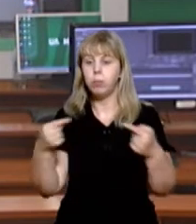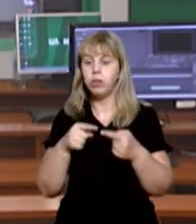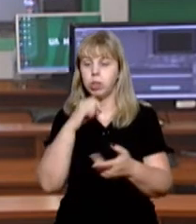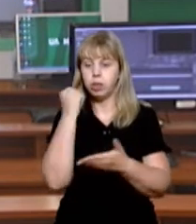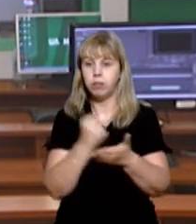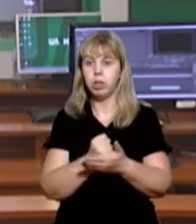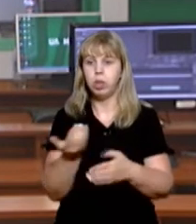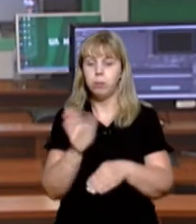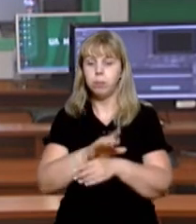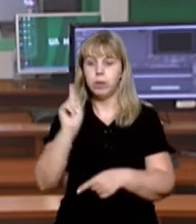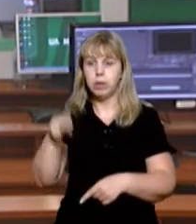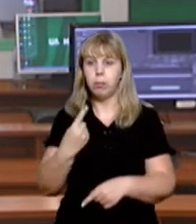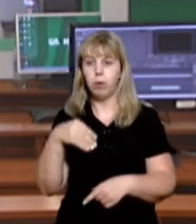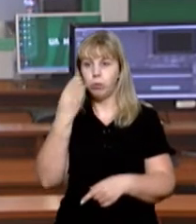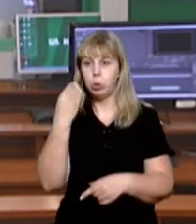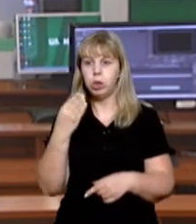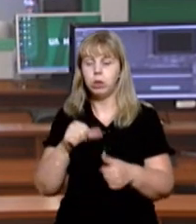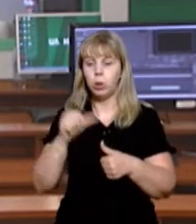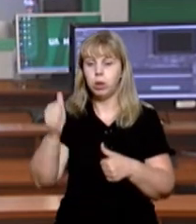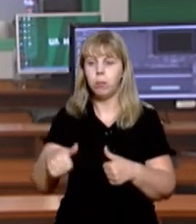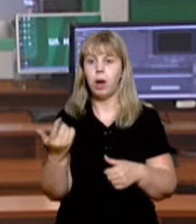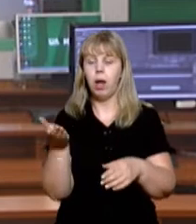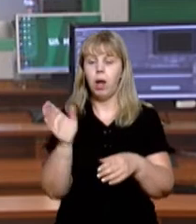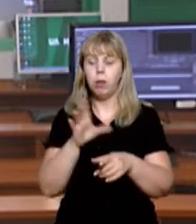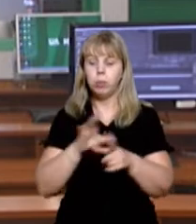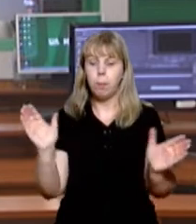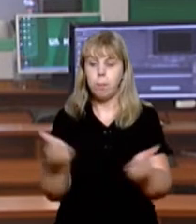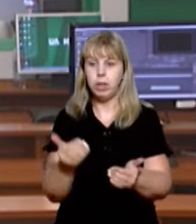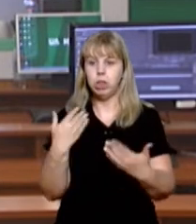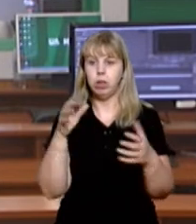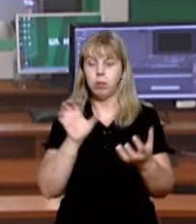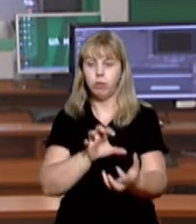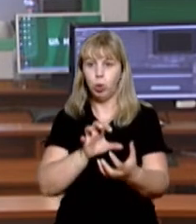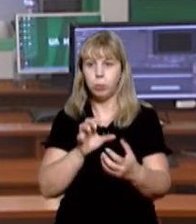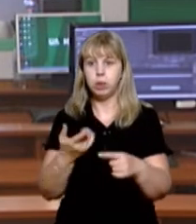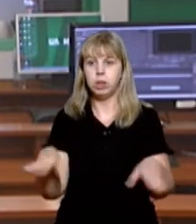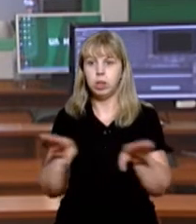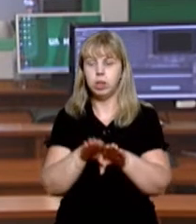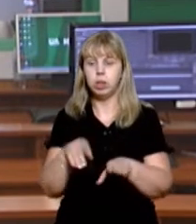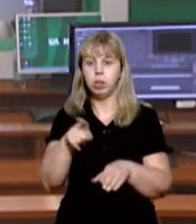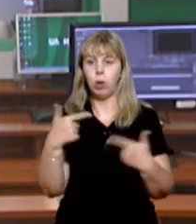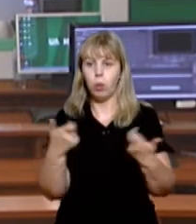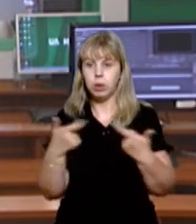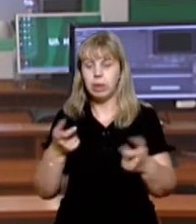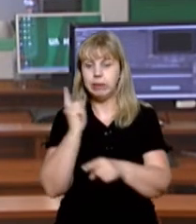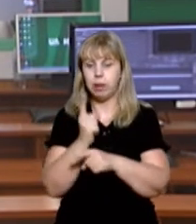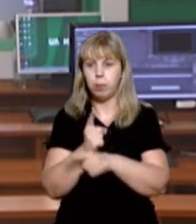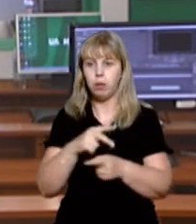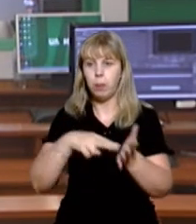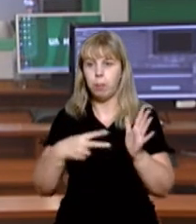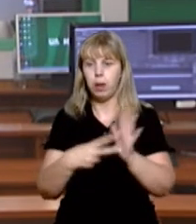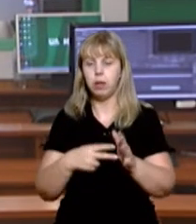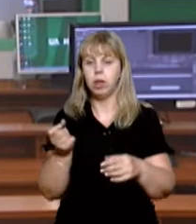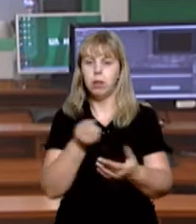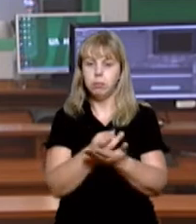до затверджених урядом вимог, в Ужгороді, зокрема, запровадять обмаження в громадському транспорті, зачинять хостели, заборонять планові